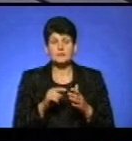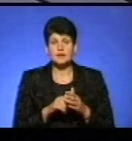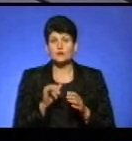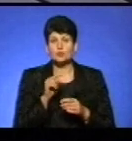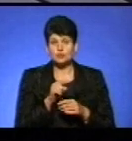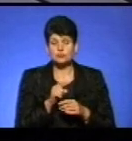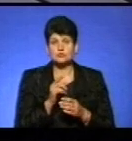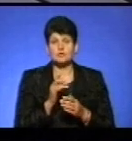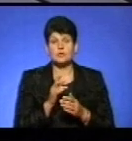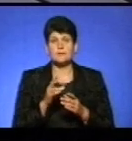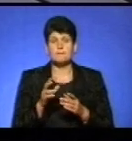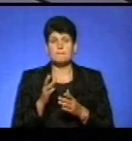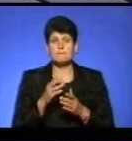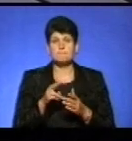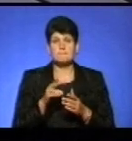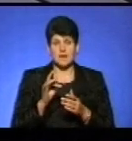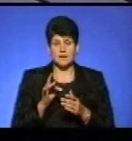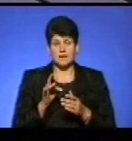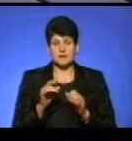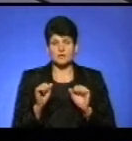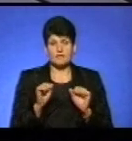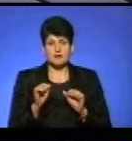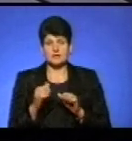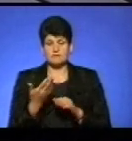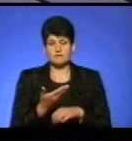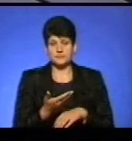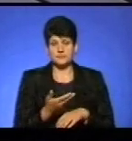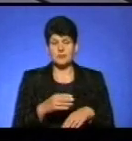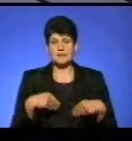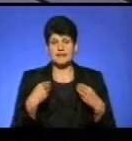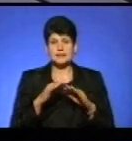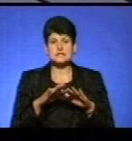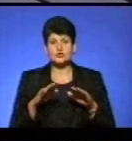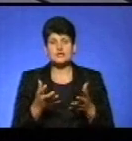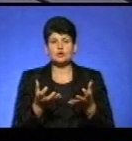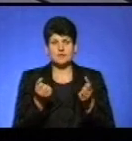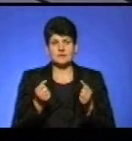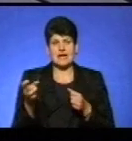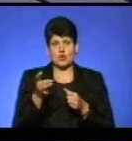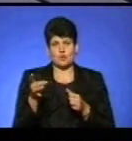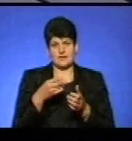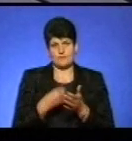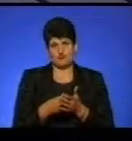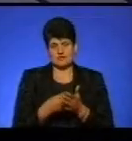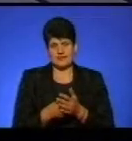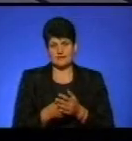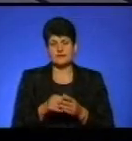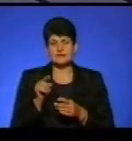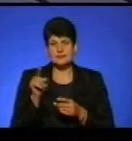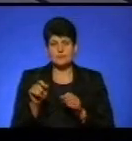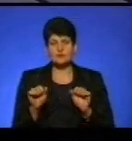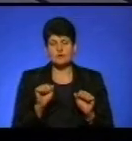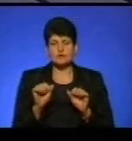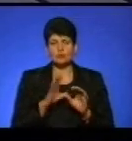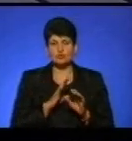при моїй каденції міського голови садочки ми передали відповідно до закону на утримання на районний бюджет. Тобто там були розпорядниками